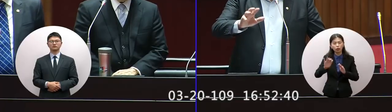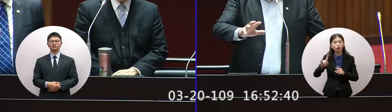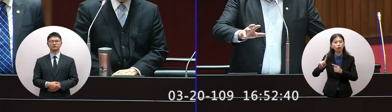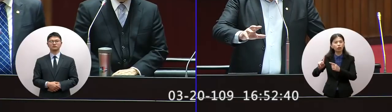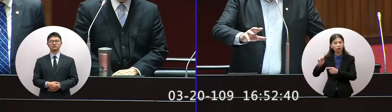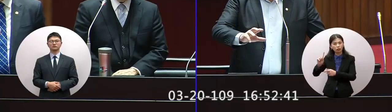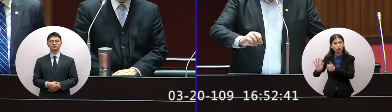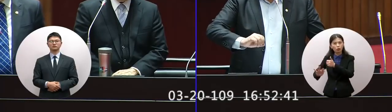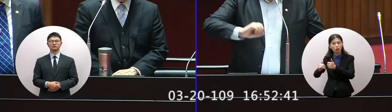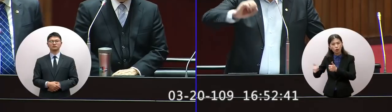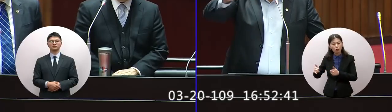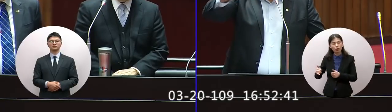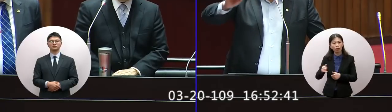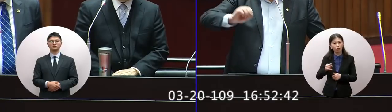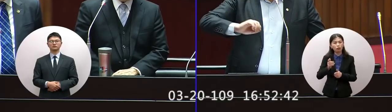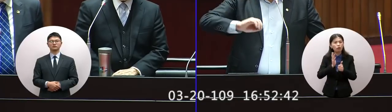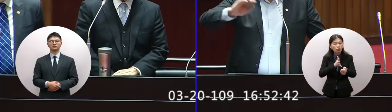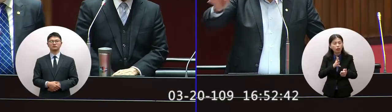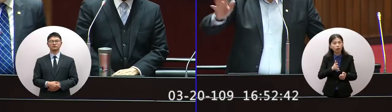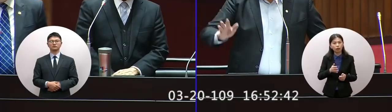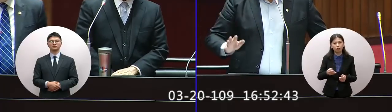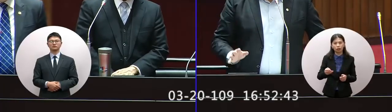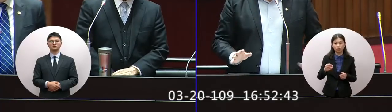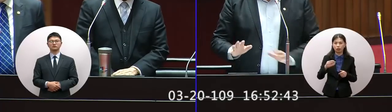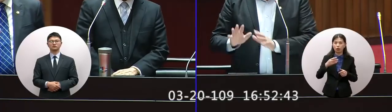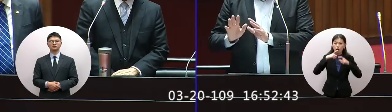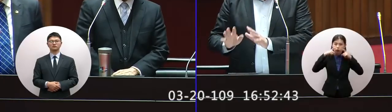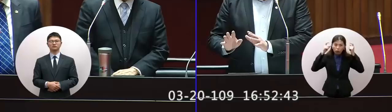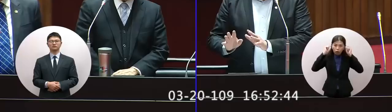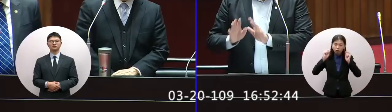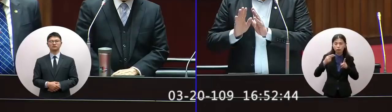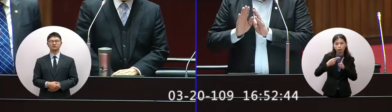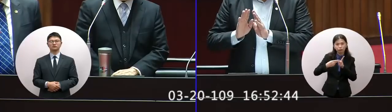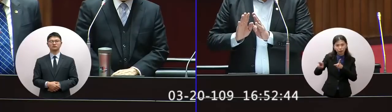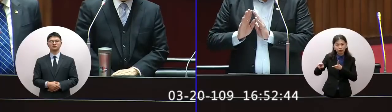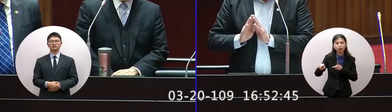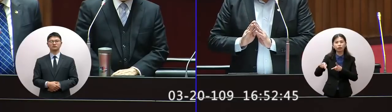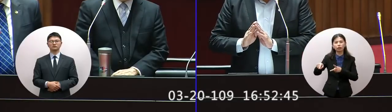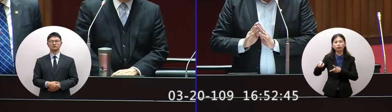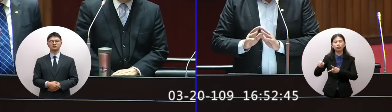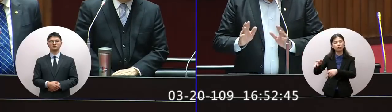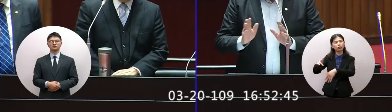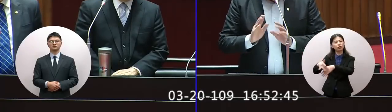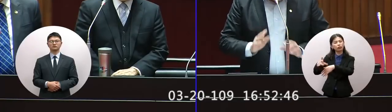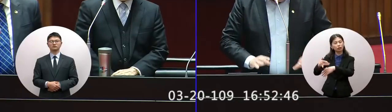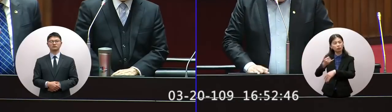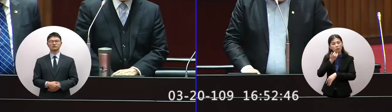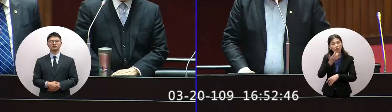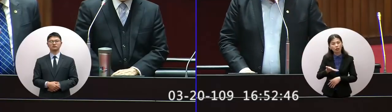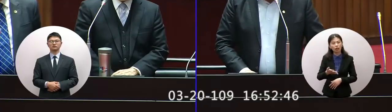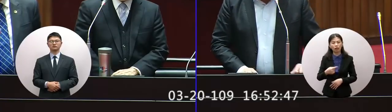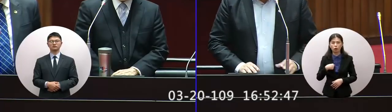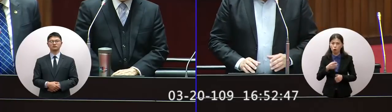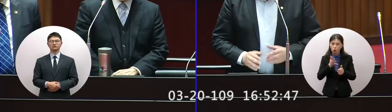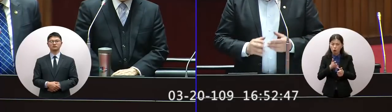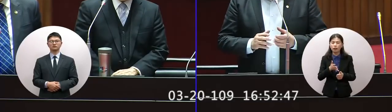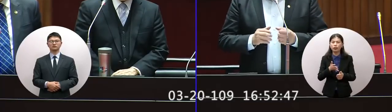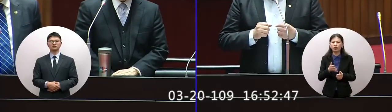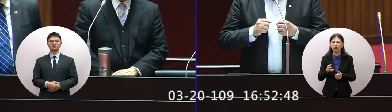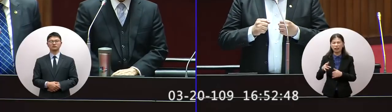可以嚇口罩去海外的親人嗎我覺得你們還在演藝隊因為親人比較難定義我把線索小一點